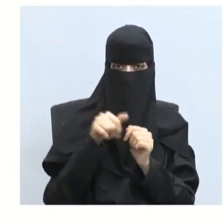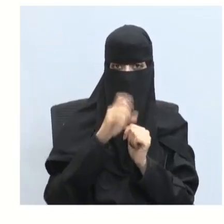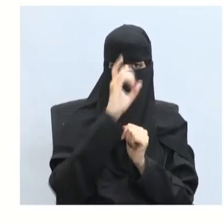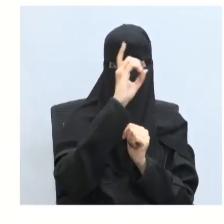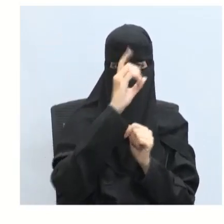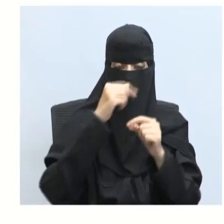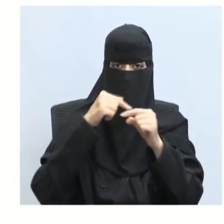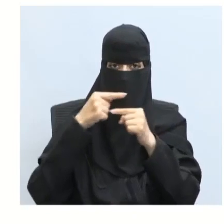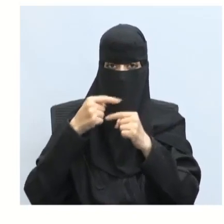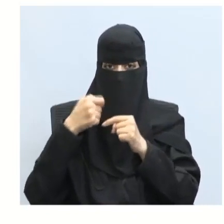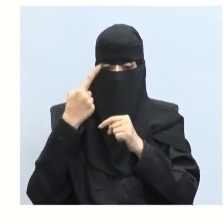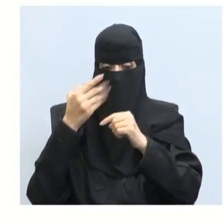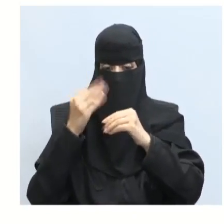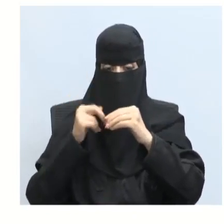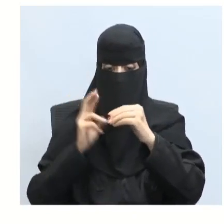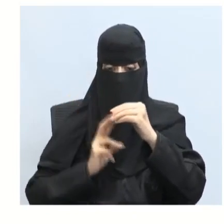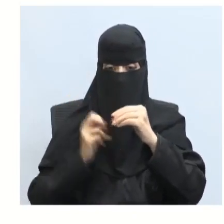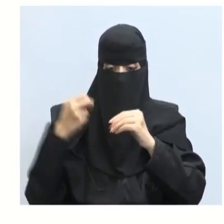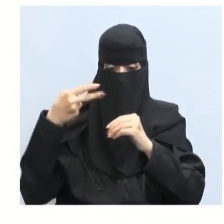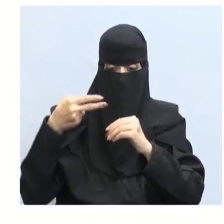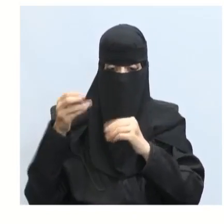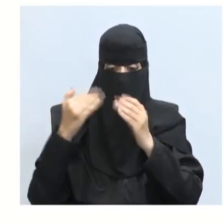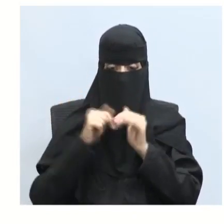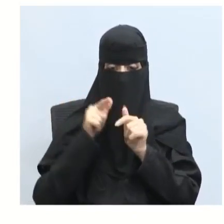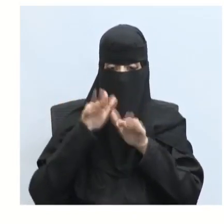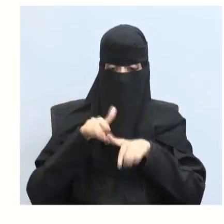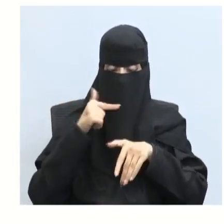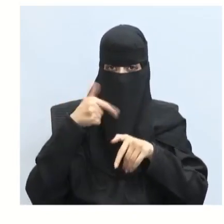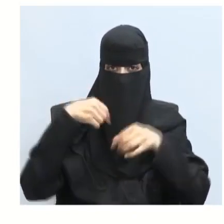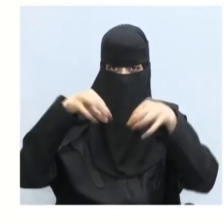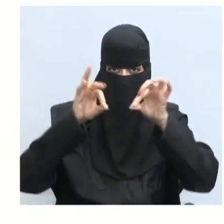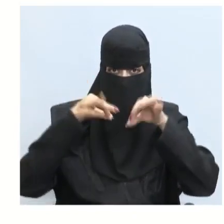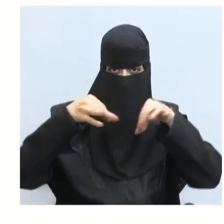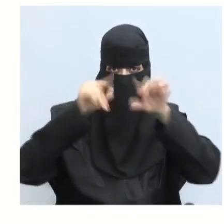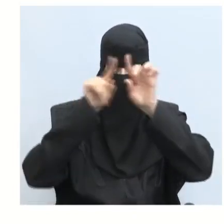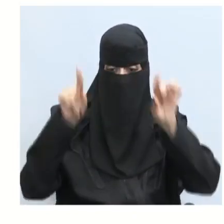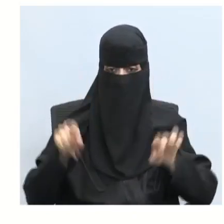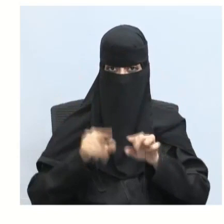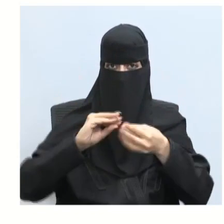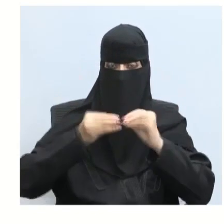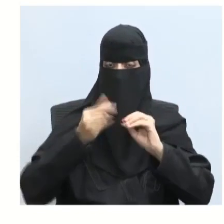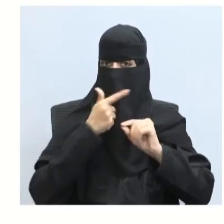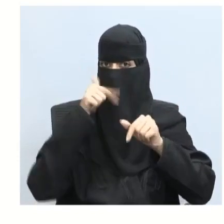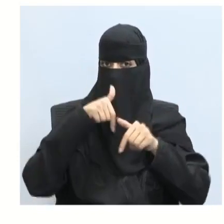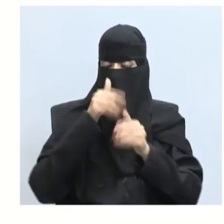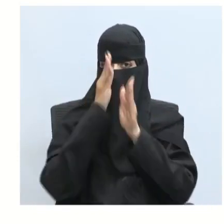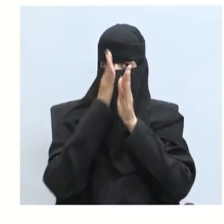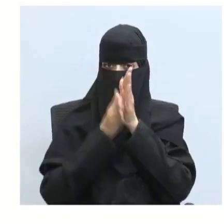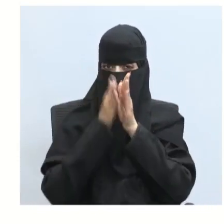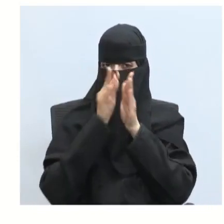دي تساوي واحد على آر تربيع توصف ورقة المنديل البيضاء بأنها وسط